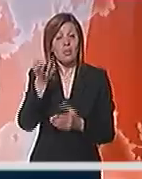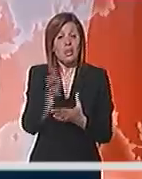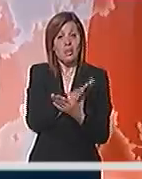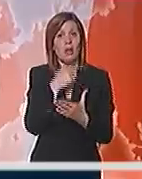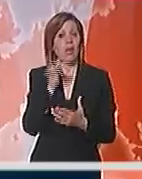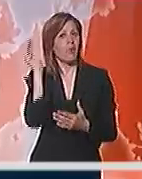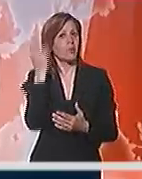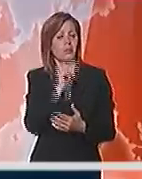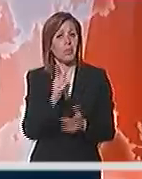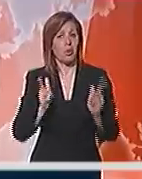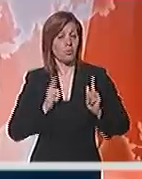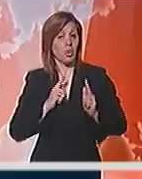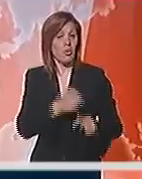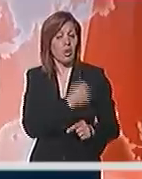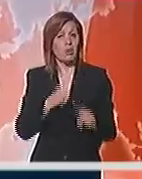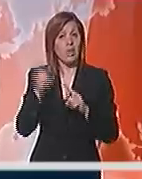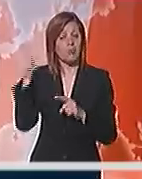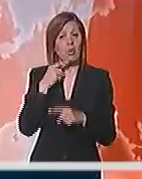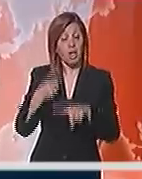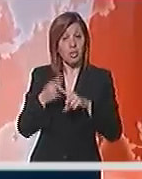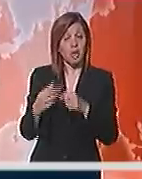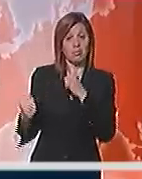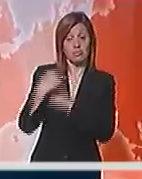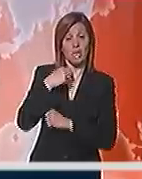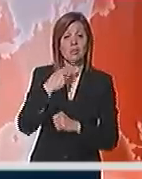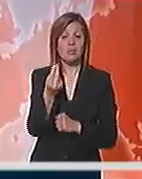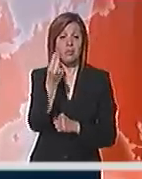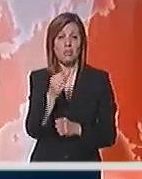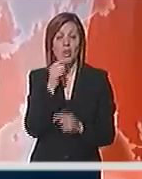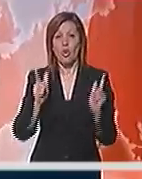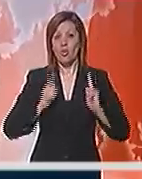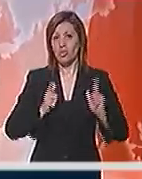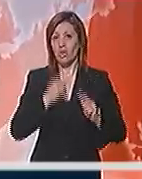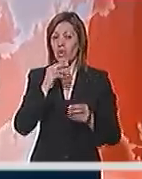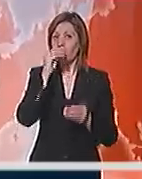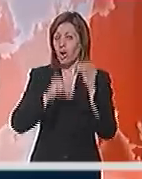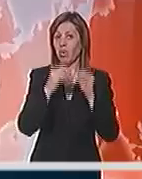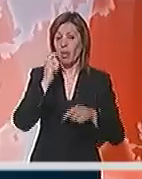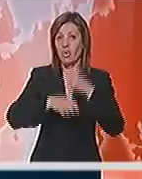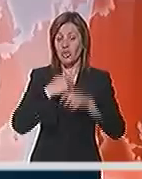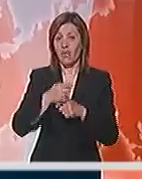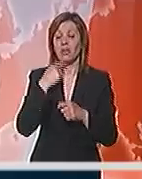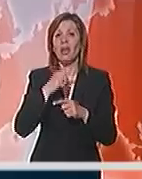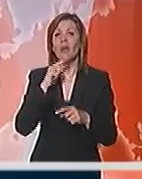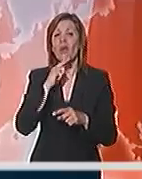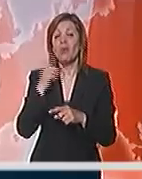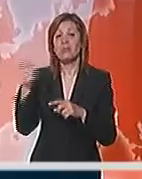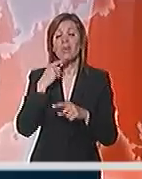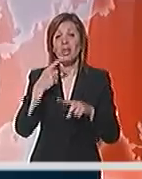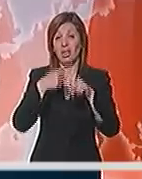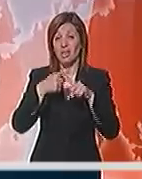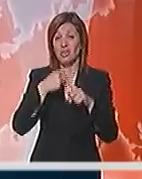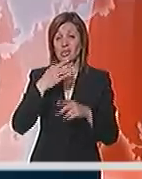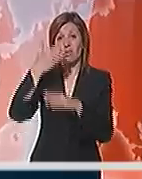vladi Srbije ne očekuju da će kriza u Grčkoj direktno uticati na Srbiju, ali da se očekuju problemi u poslovanju grčkih kompanija, jer će zbog